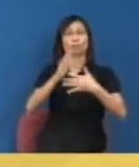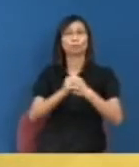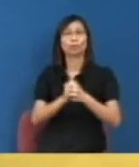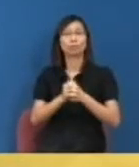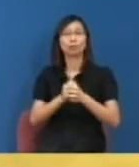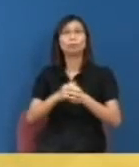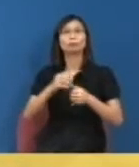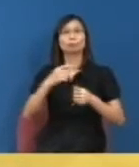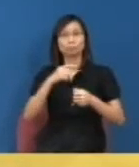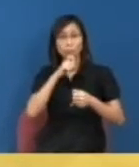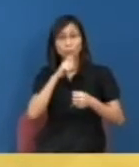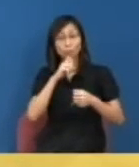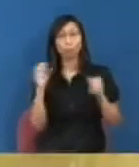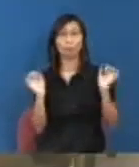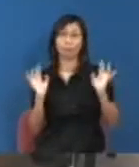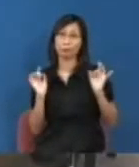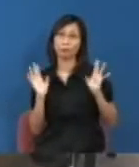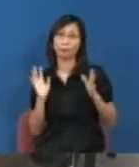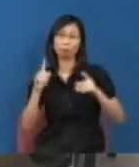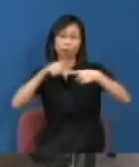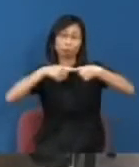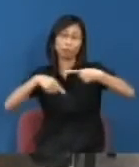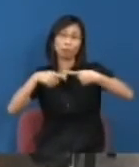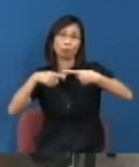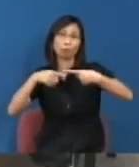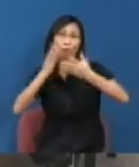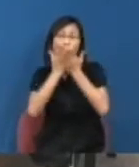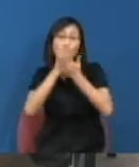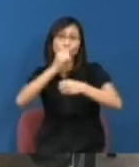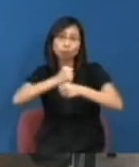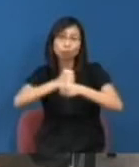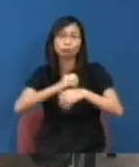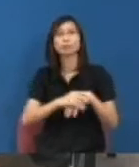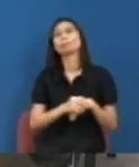所搞的譬如哈佛、野勞那類比美國立國最早